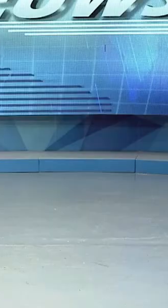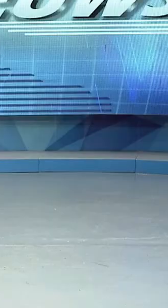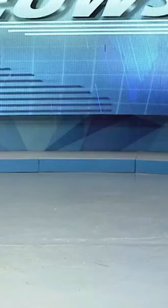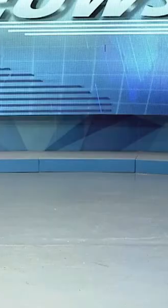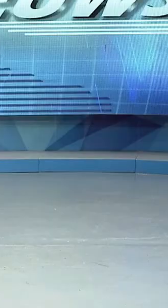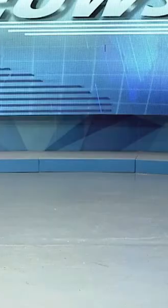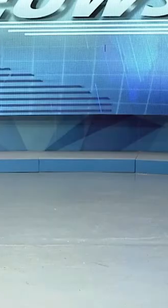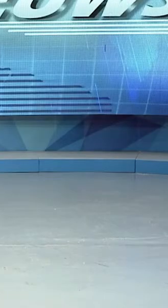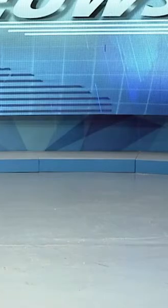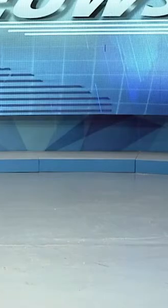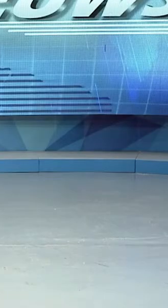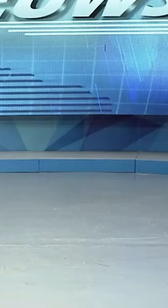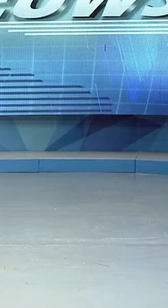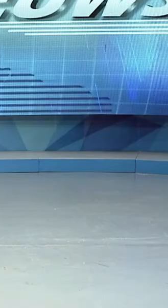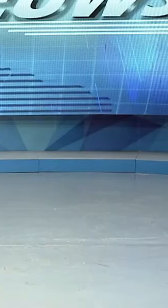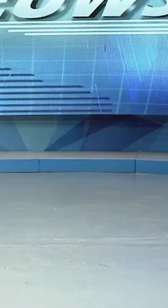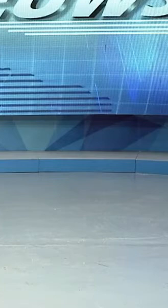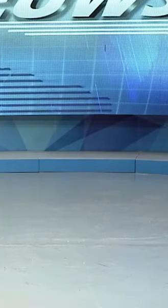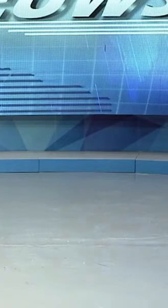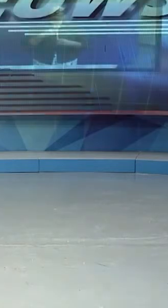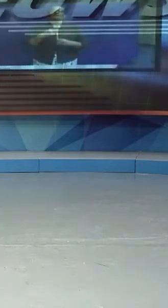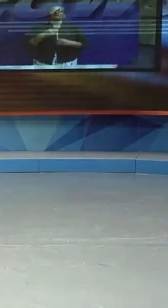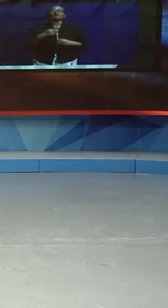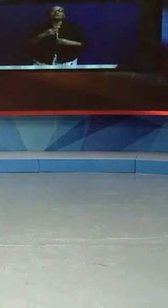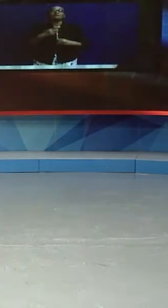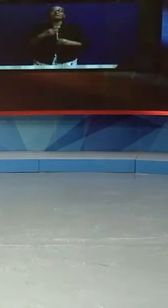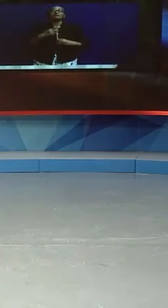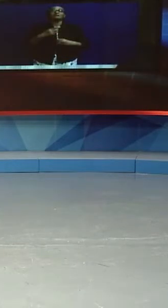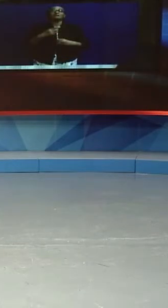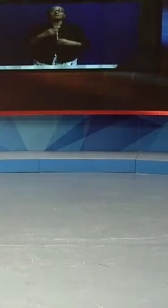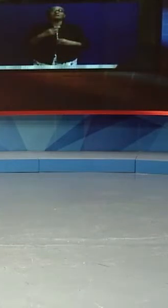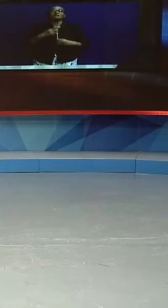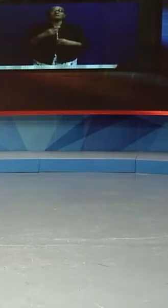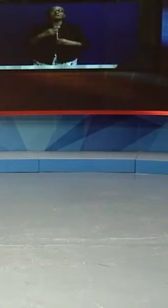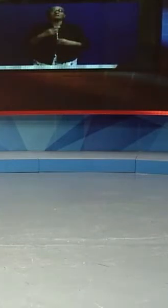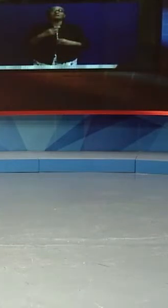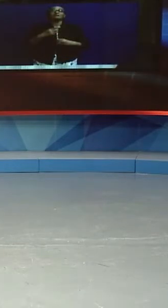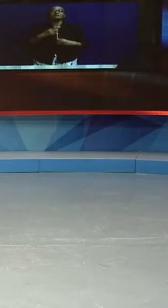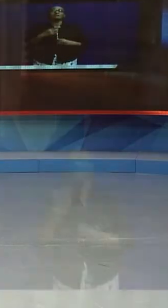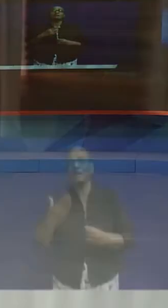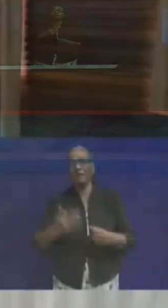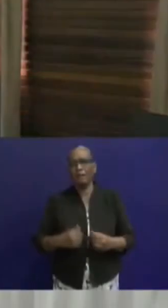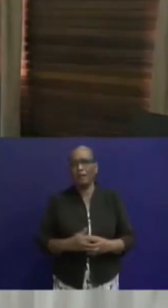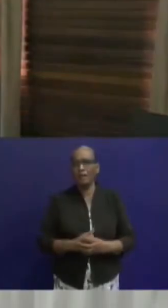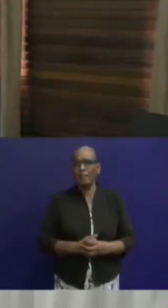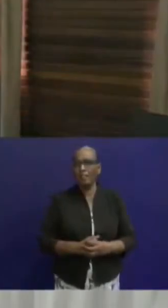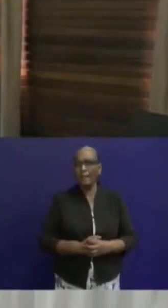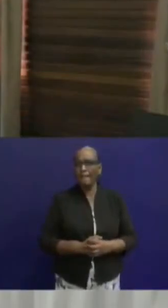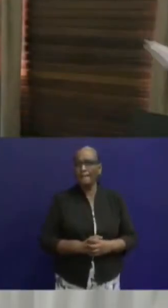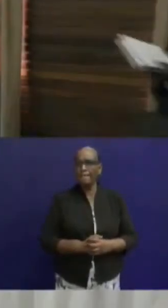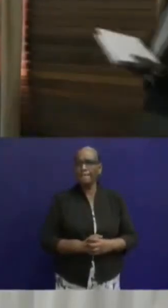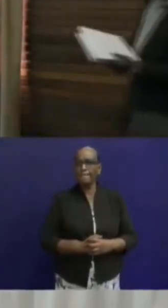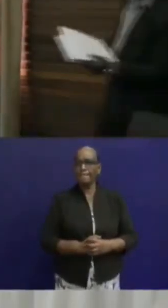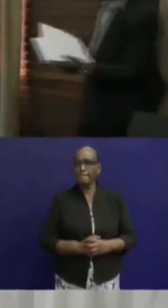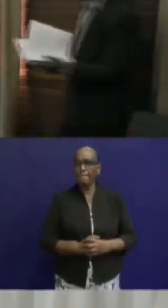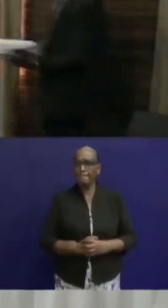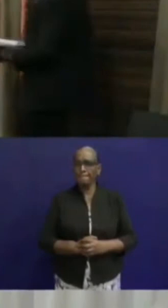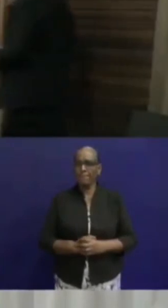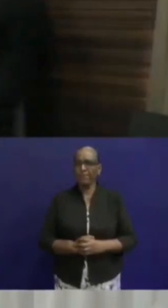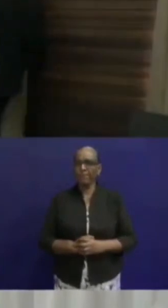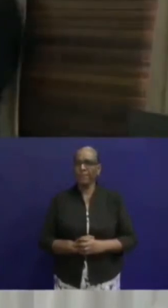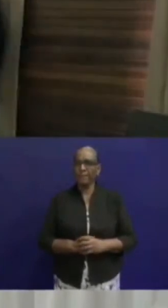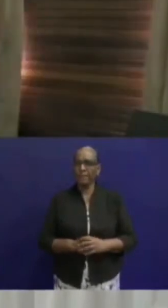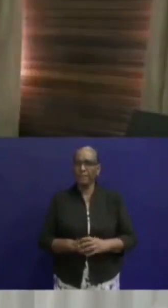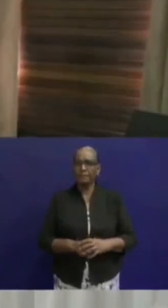De winkels moeten zoveel als mogelijk open blijven en er mag geen sprake zijn van prijsopdrijving. Dit was het doel